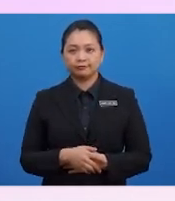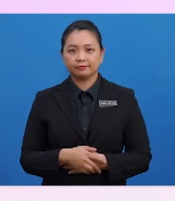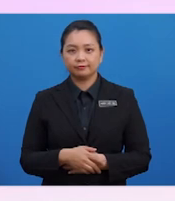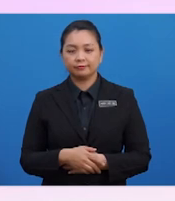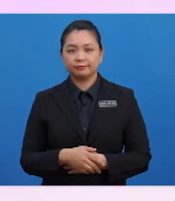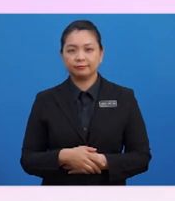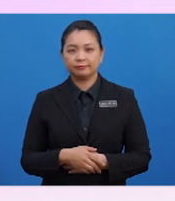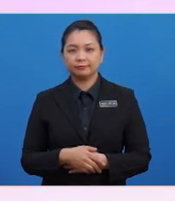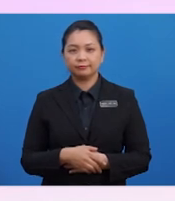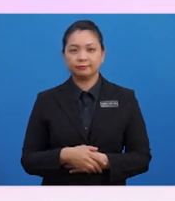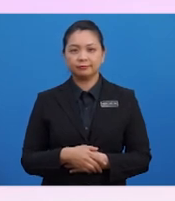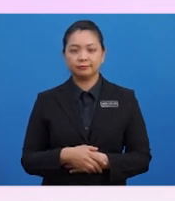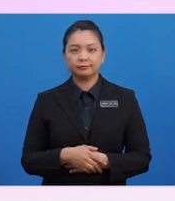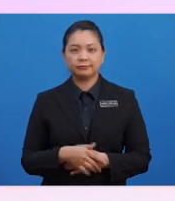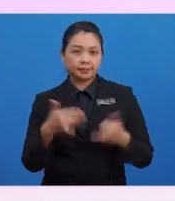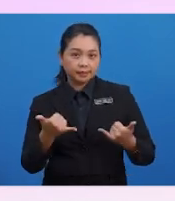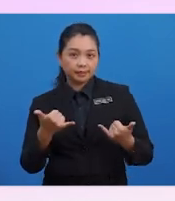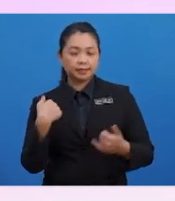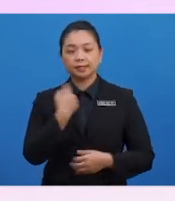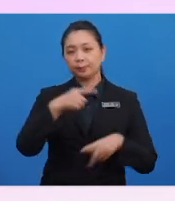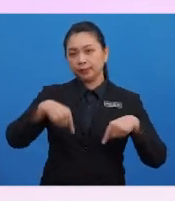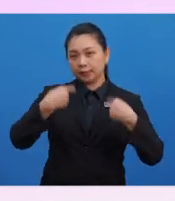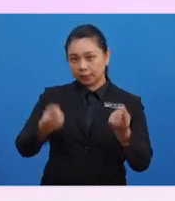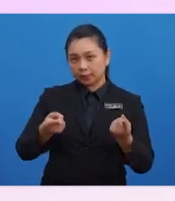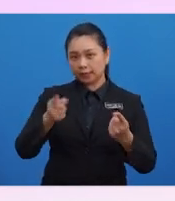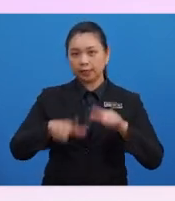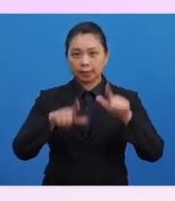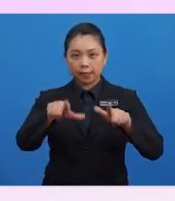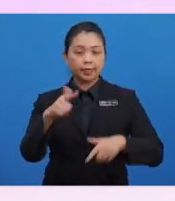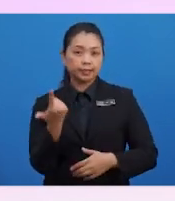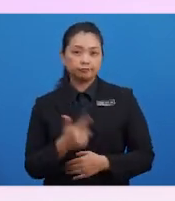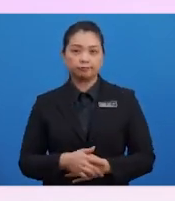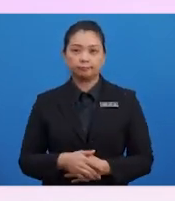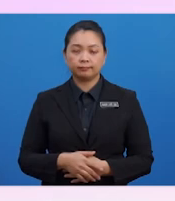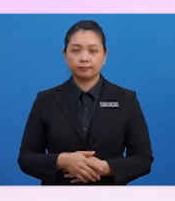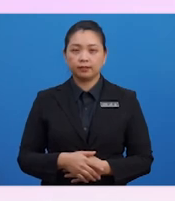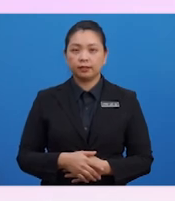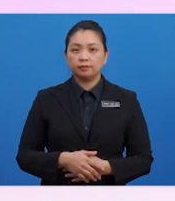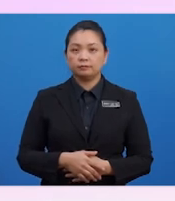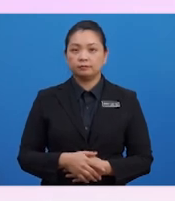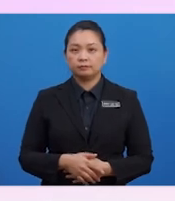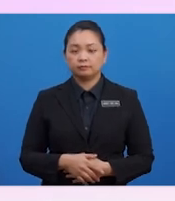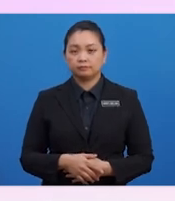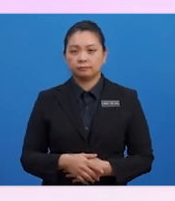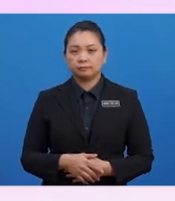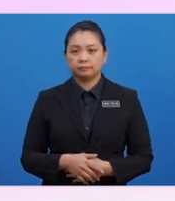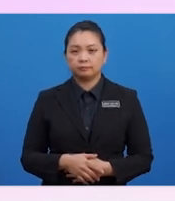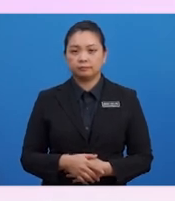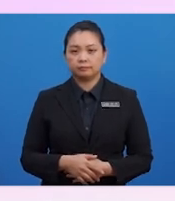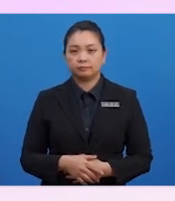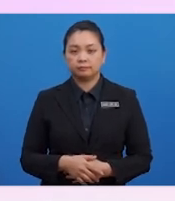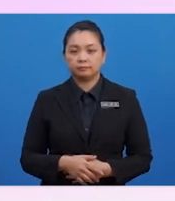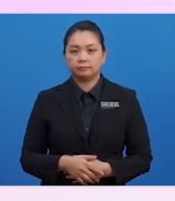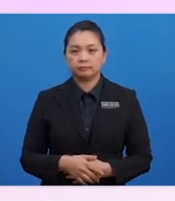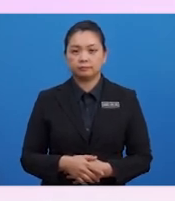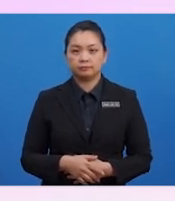Kita beralih kepada langkah yang seterusnya, iaitu memindahkan baki-baki akaun berkaitan